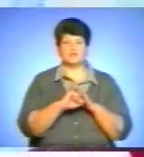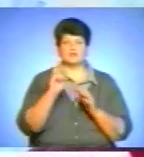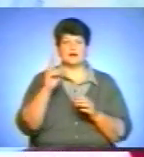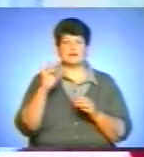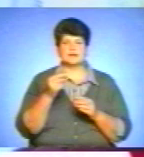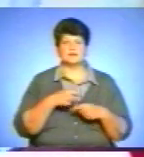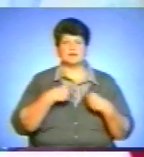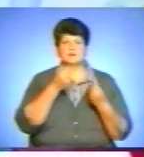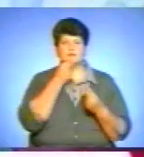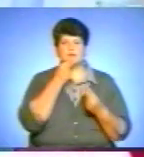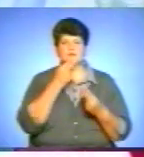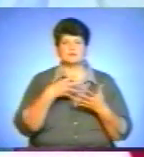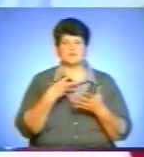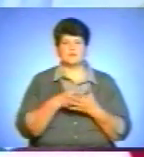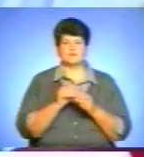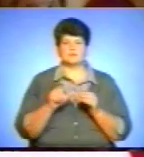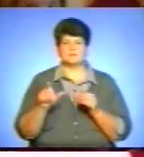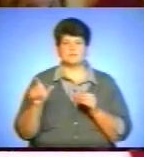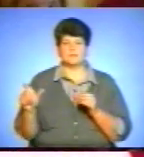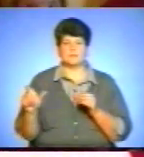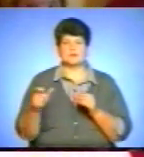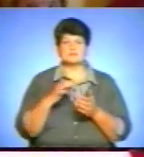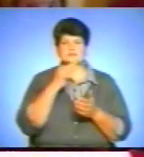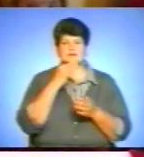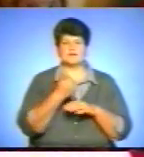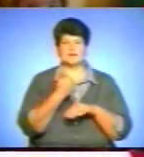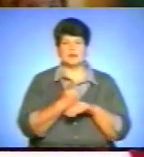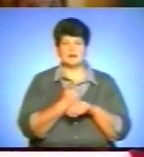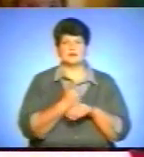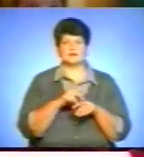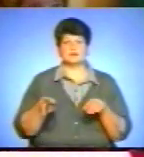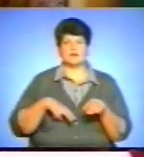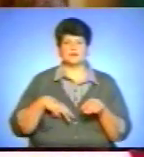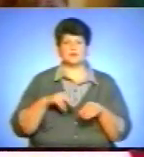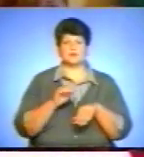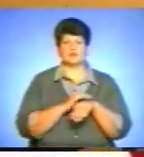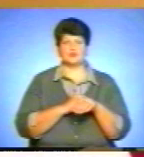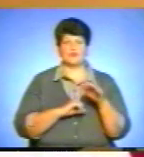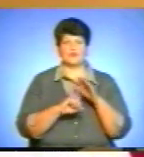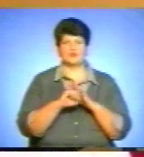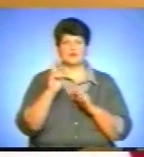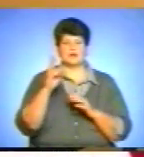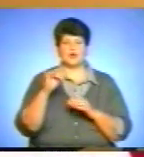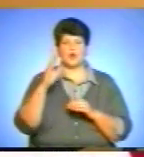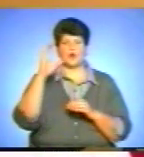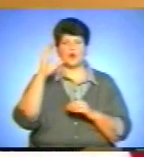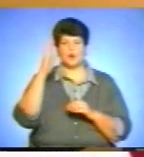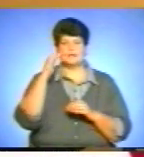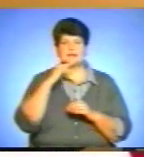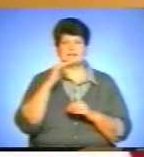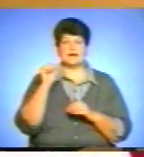обідом своїх підопічних. На жаль, зазначив генеральний директор Тернопільського благодійного фонду «Карітас» отець Андрій Марчук,